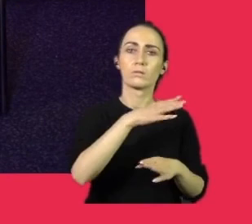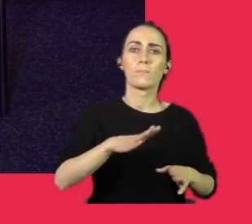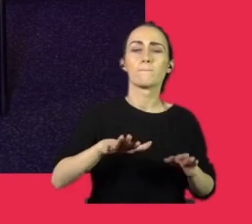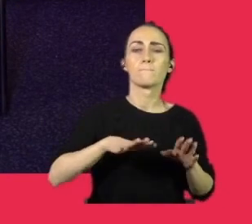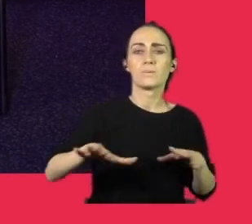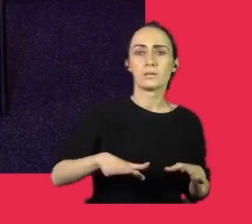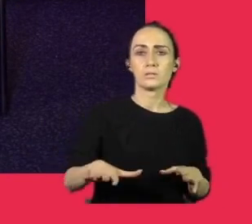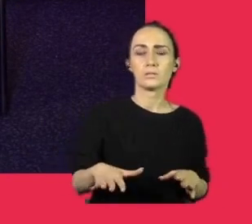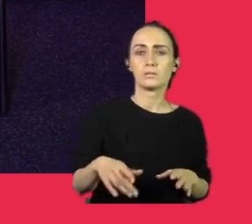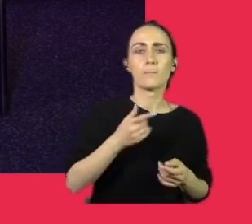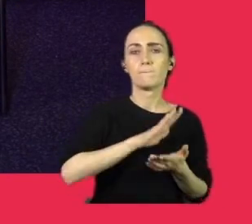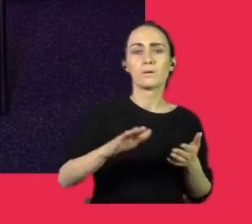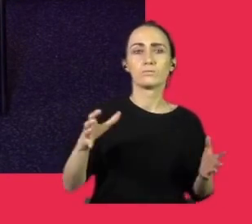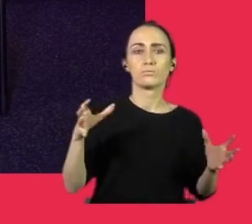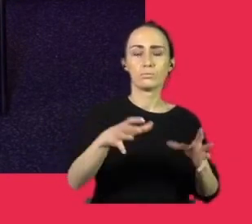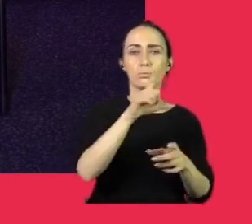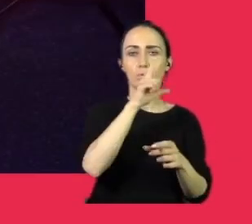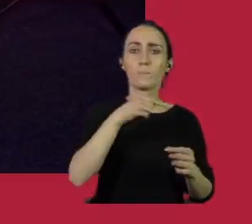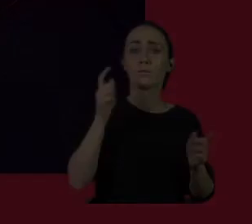bez tłumów. Więc co? Spotykamy się w Ogrodzie Zoologicznym. zobaczenia. No